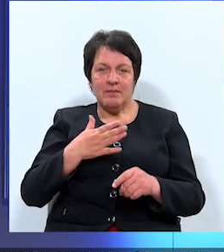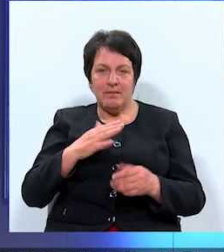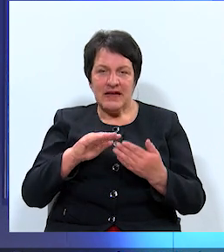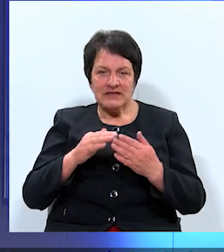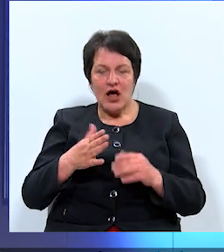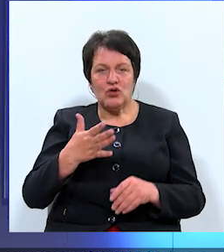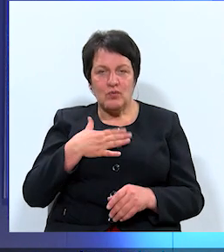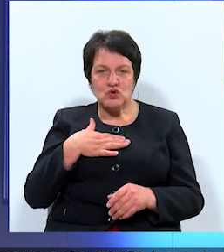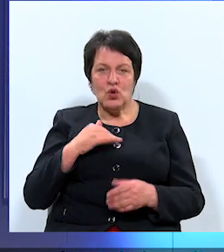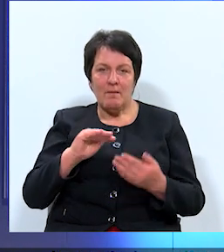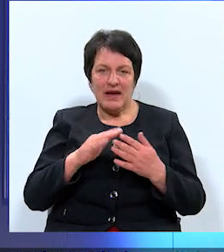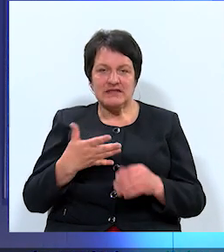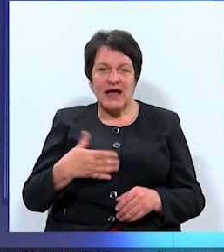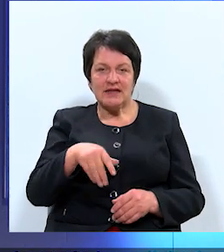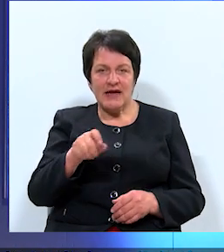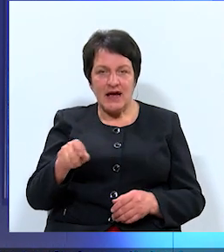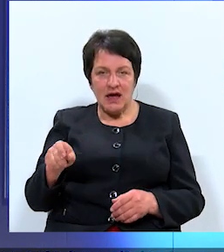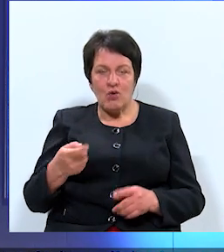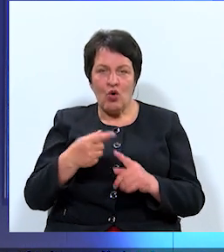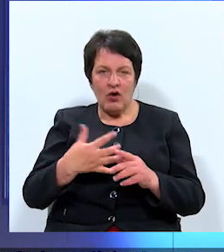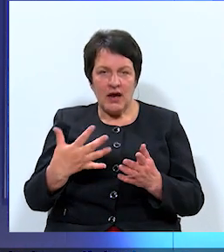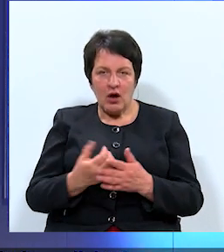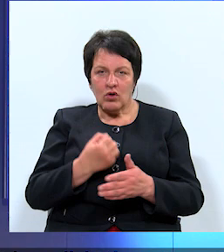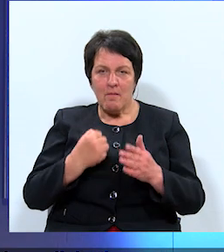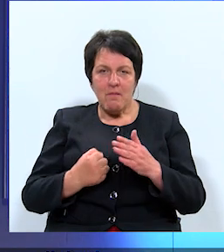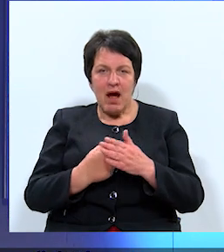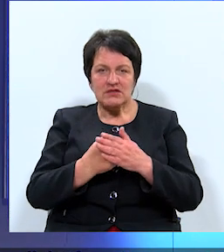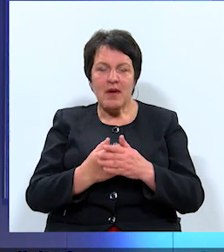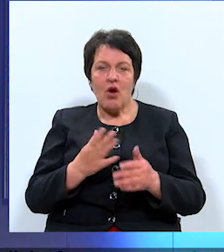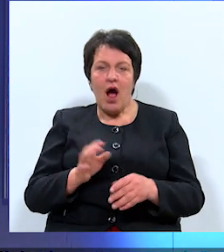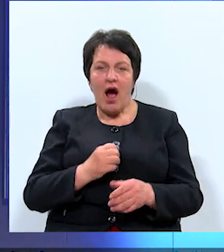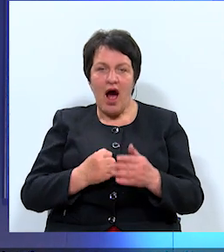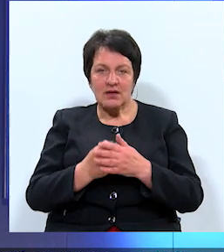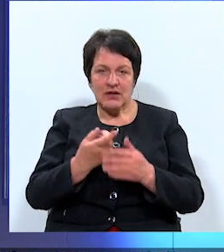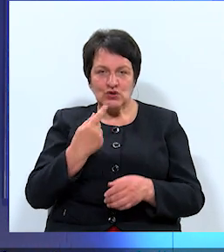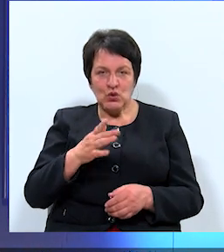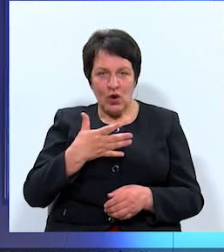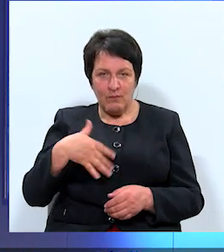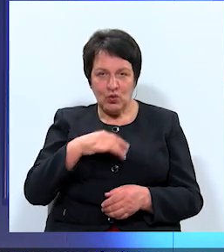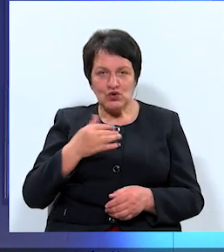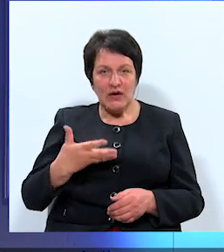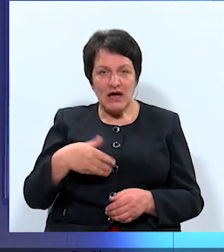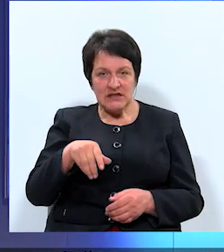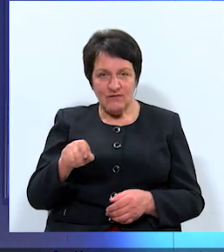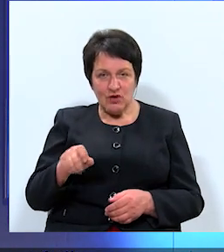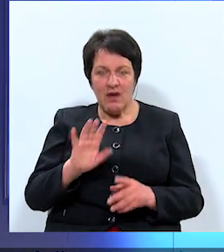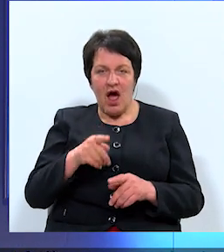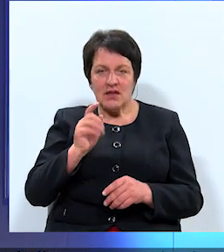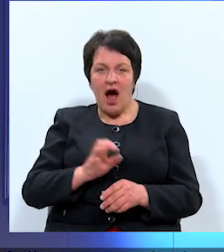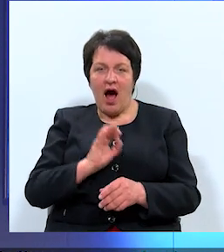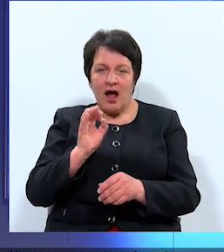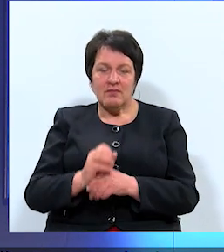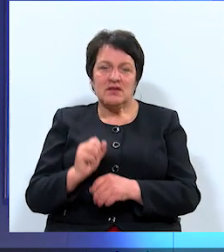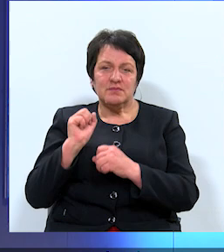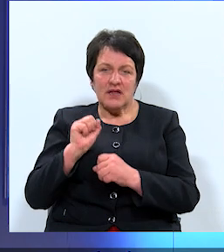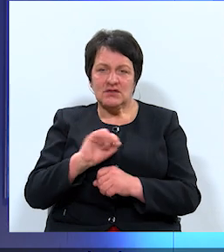pilsētniekiem un iegūt maksimālo atbalstu no mūsu iezīvotājiem, lai tā atbildības nasta